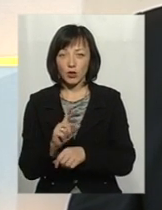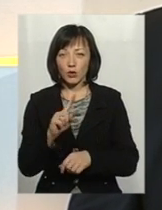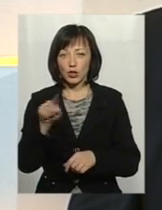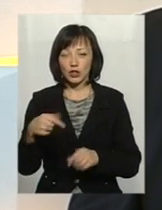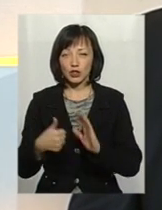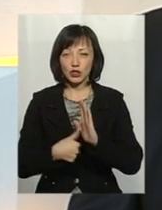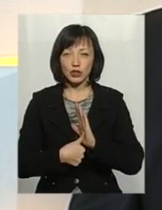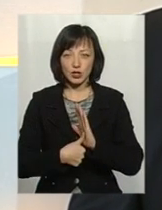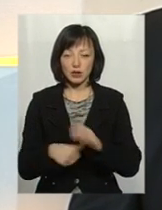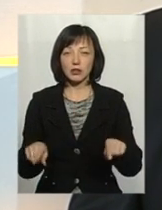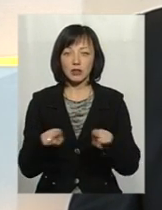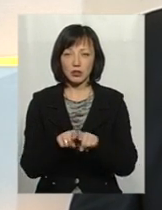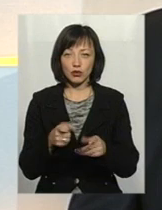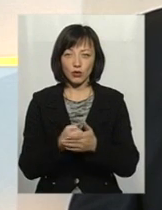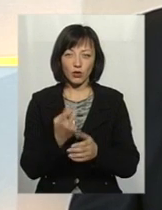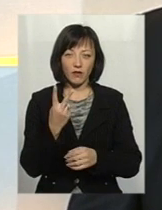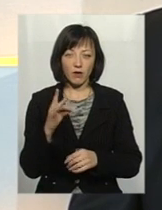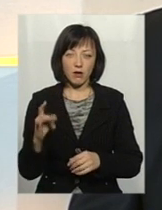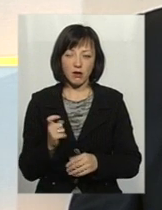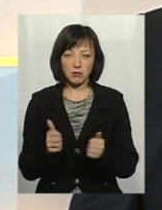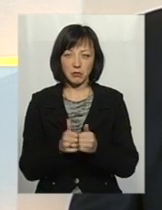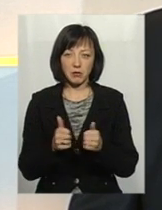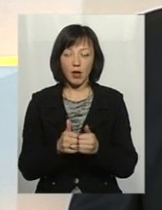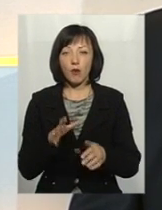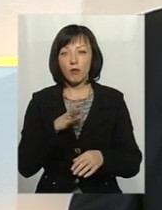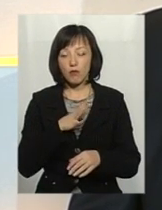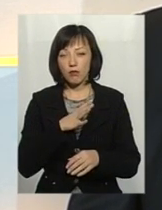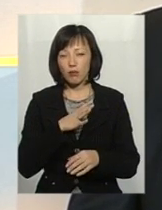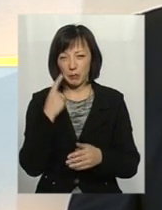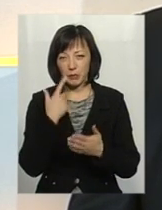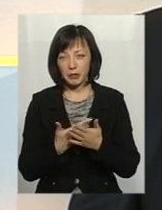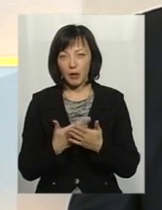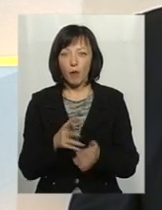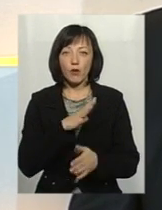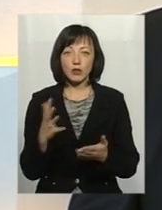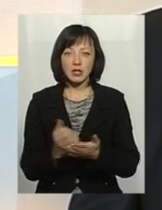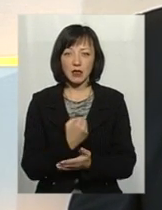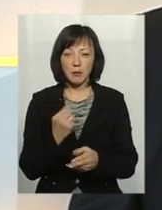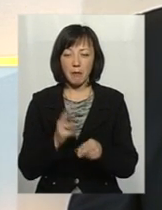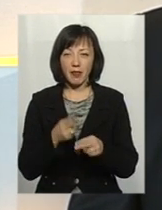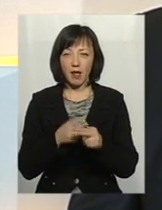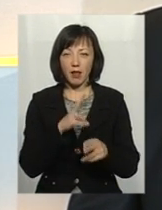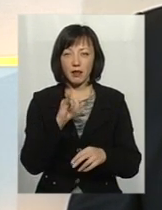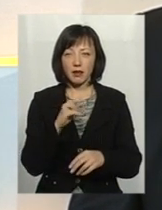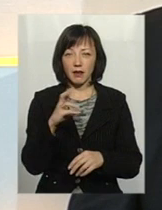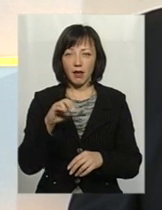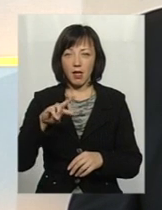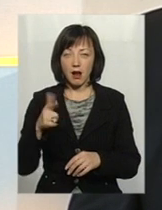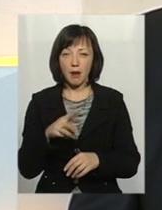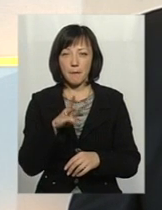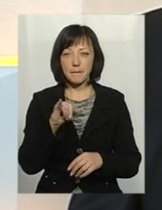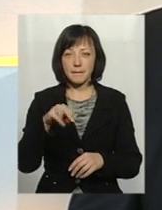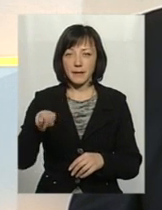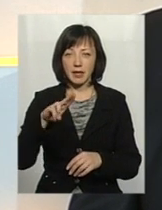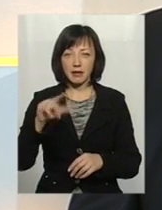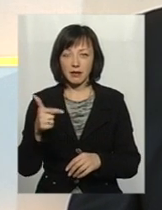,6 теж до двох разів. Крім того, було знайдено метали, нікель, мідь, цинк,